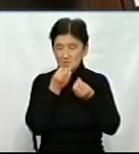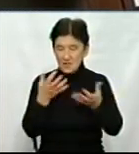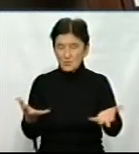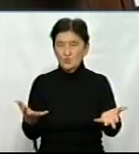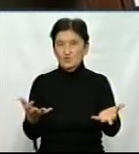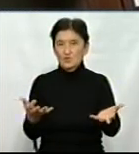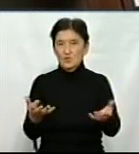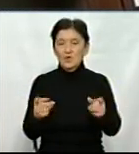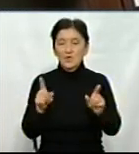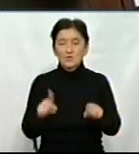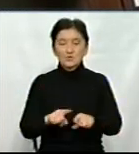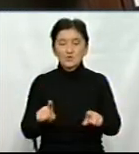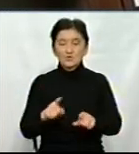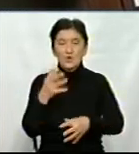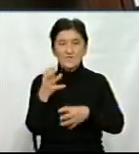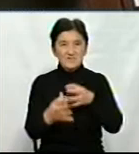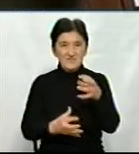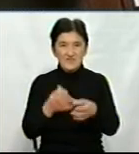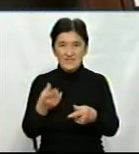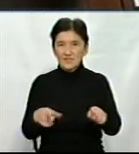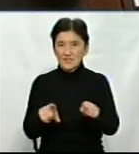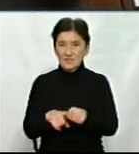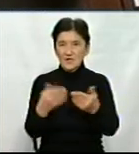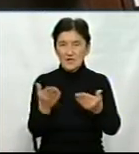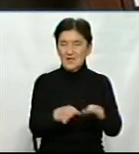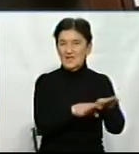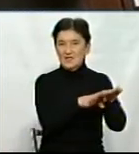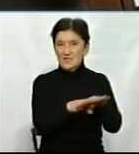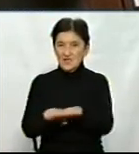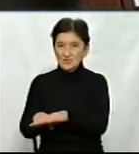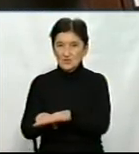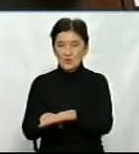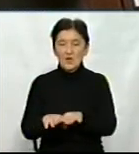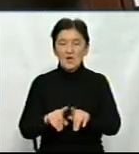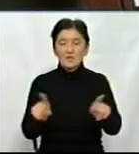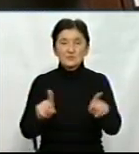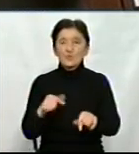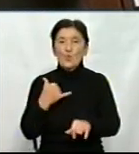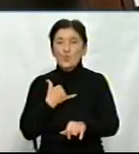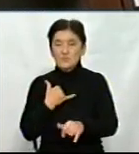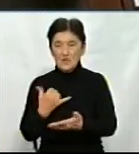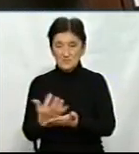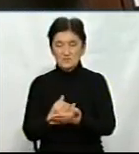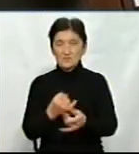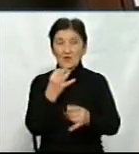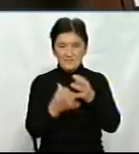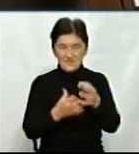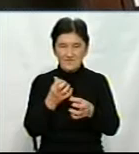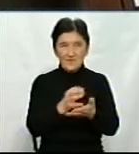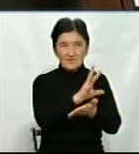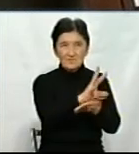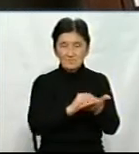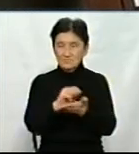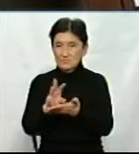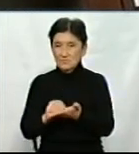ціни, тому що в світі така тенденція. Це в великій мірі навіть не тому, що в нас не врожаємо, тому що в світі така тенденція. Весь